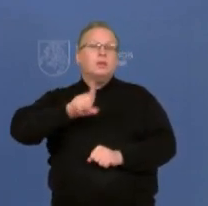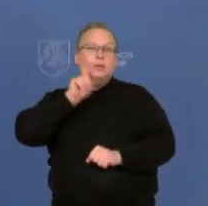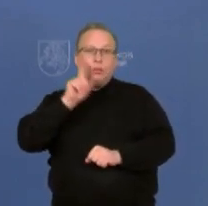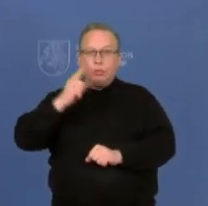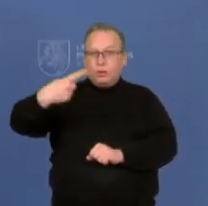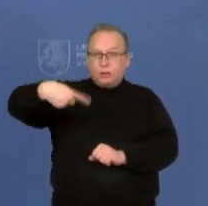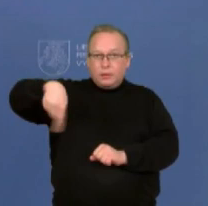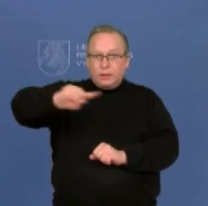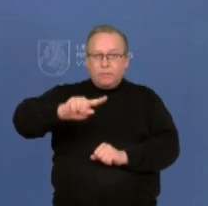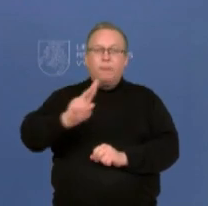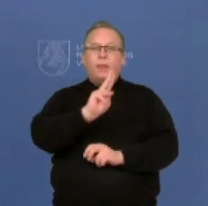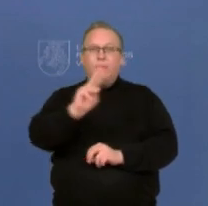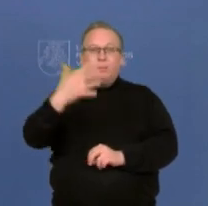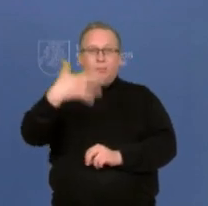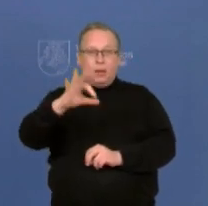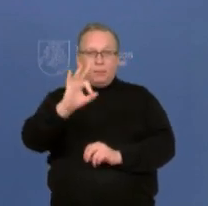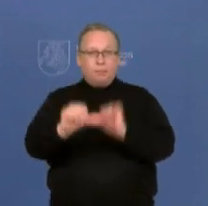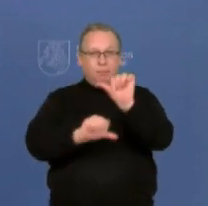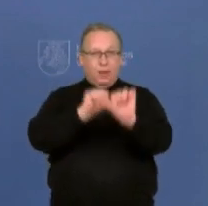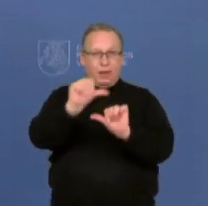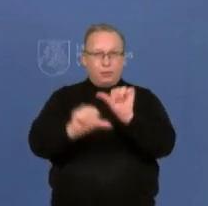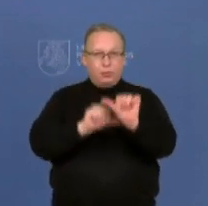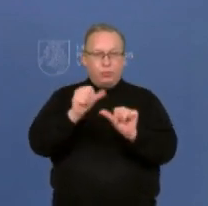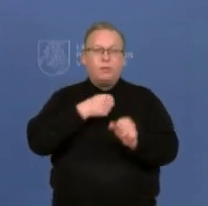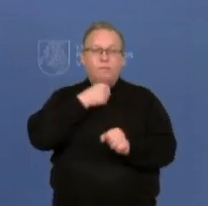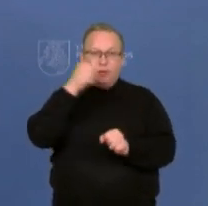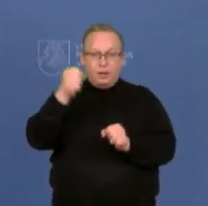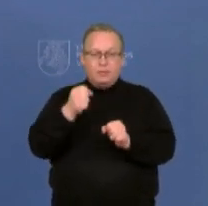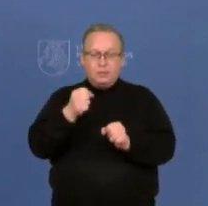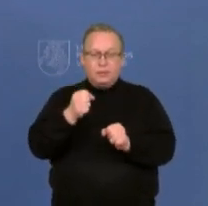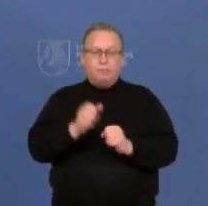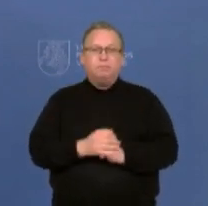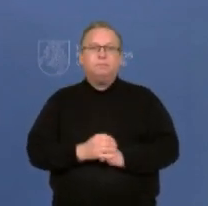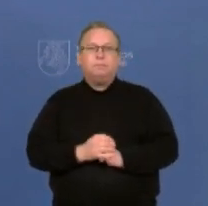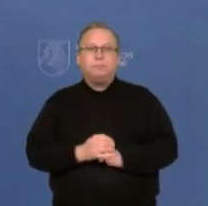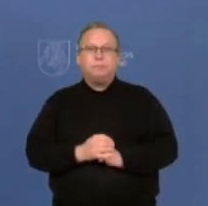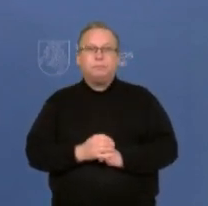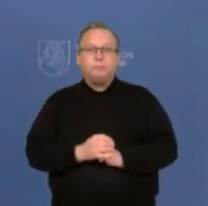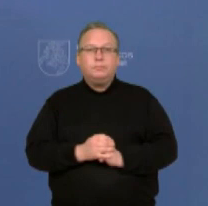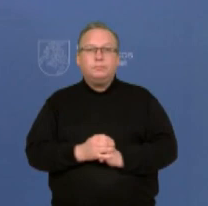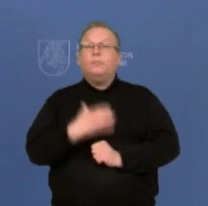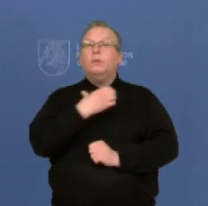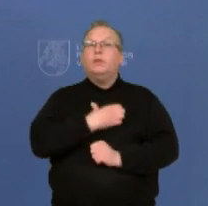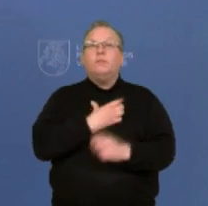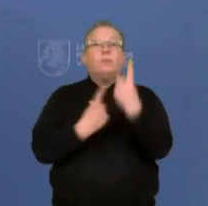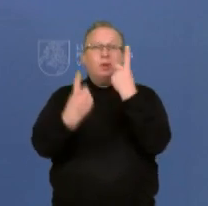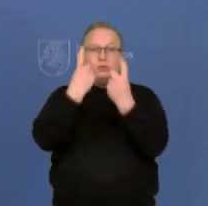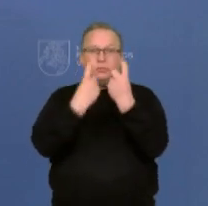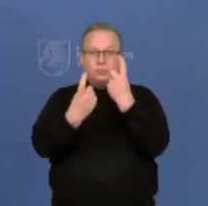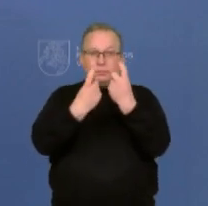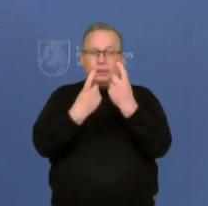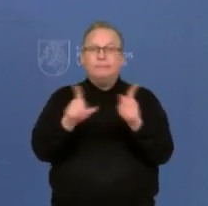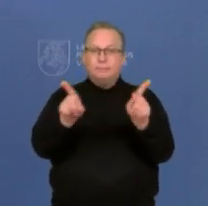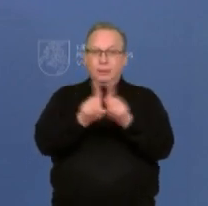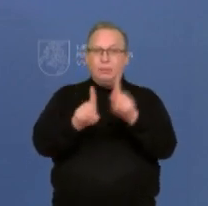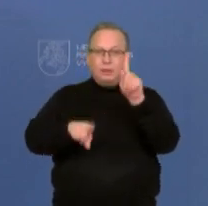50 metų ir vyresni žmonės. Labai svarbi žinutė, kad grėtutinės